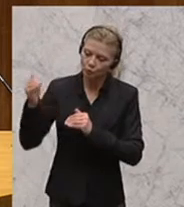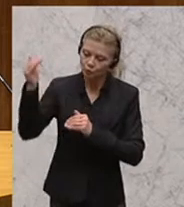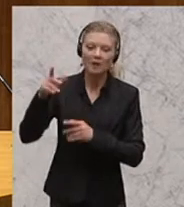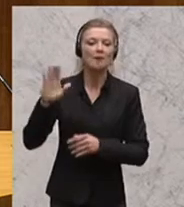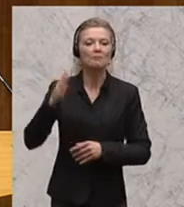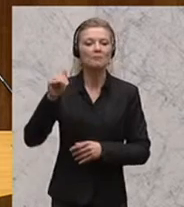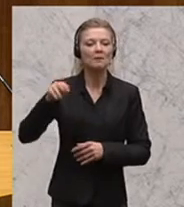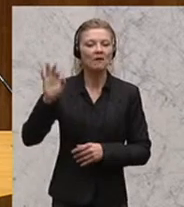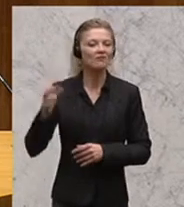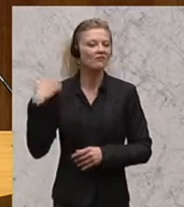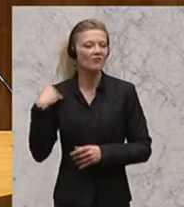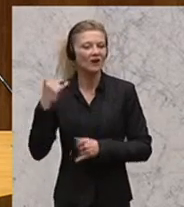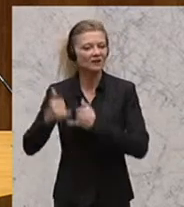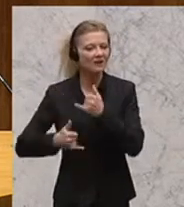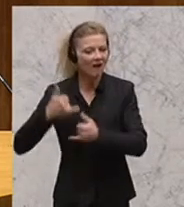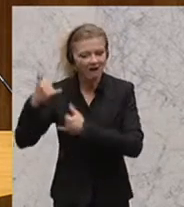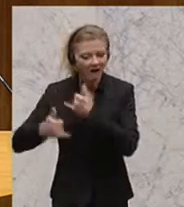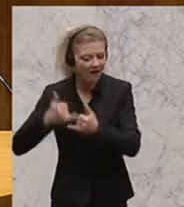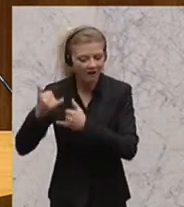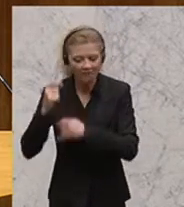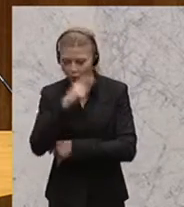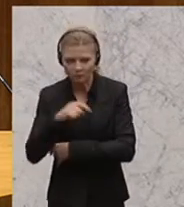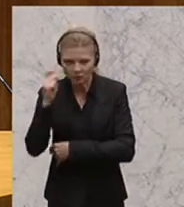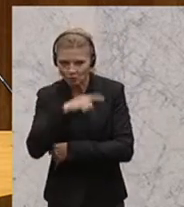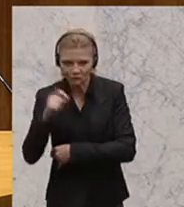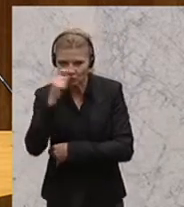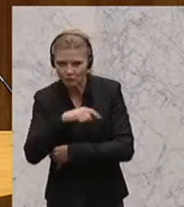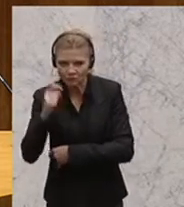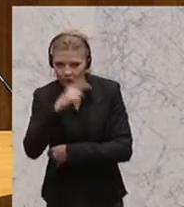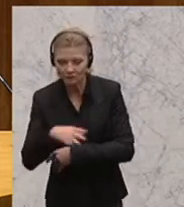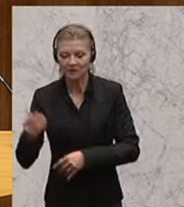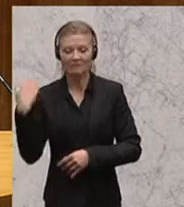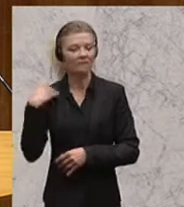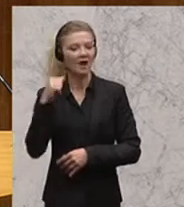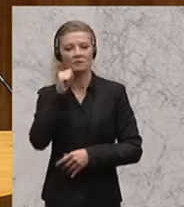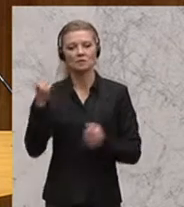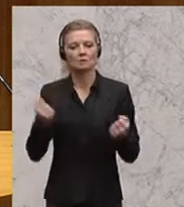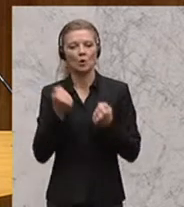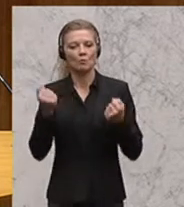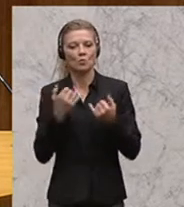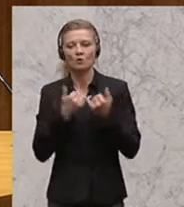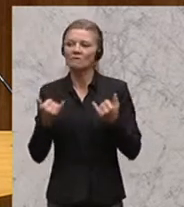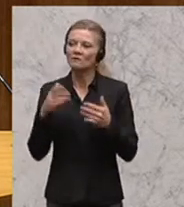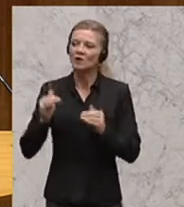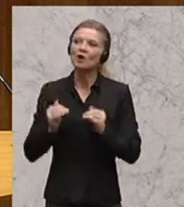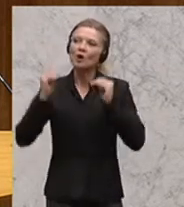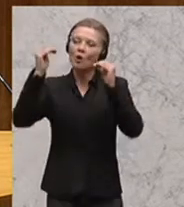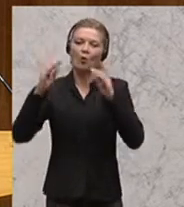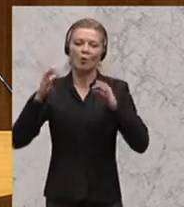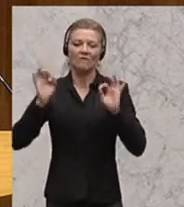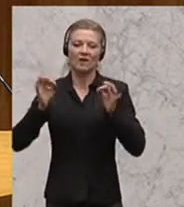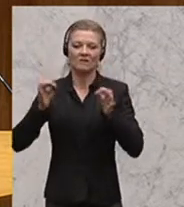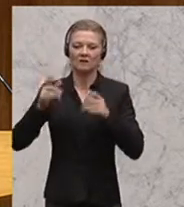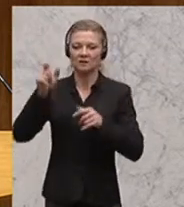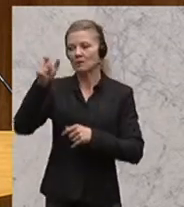säumig. Man hat sich im BMF einfach nicht um eine langfristige Personalentwicklung im hochqualifizierten Personalbereich